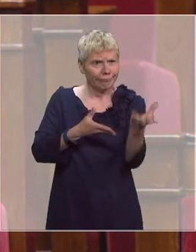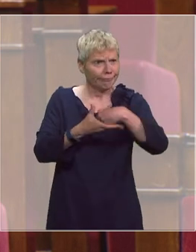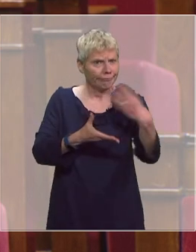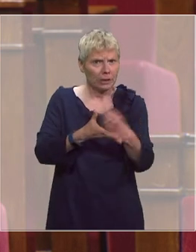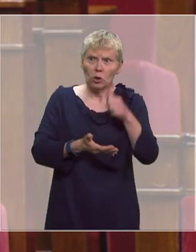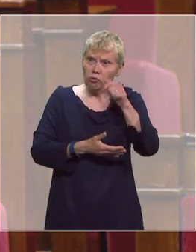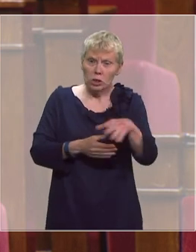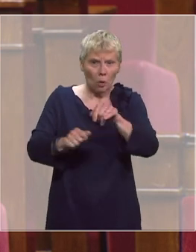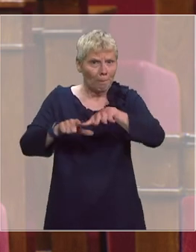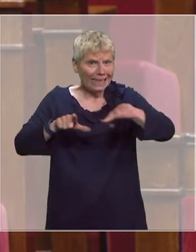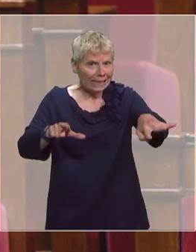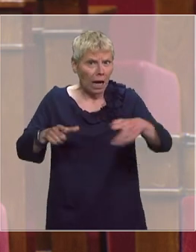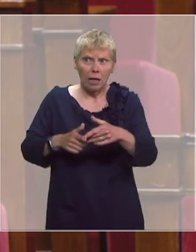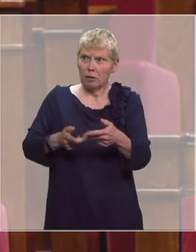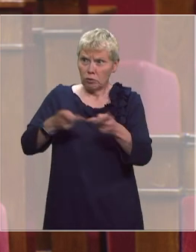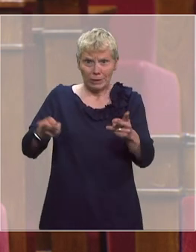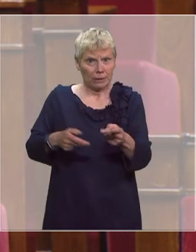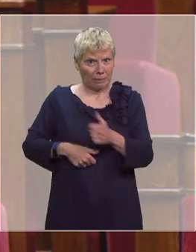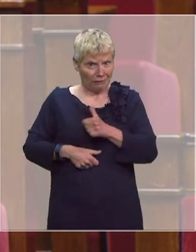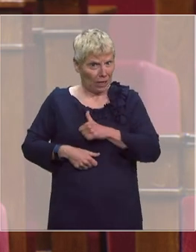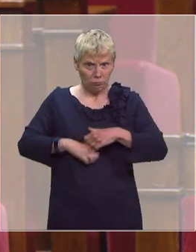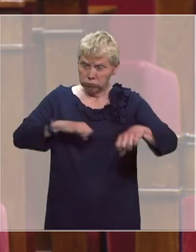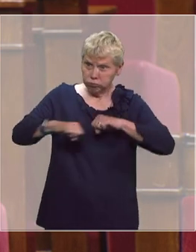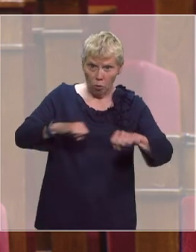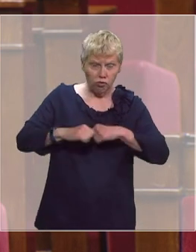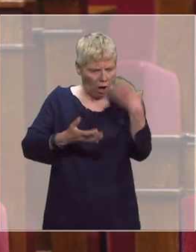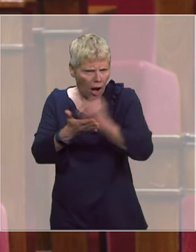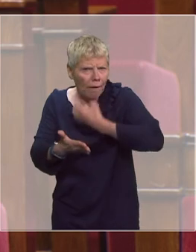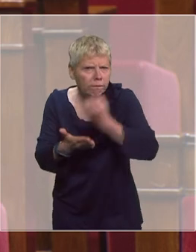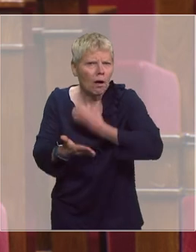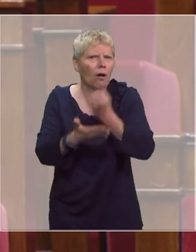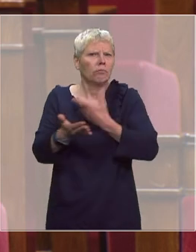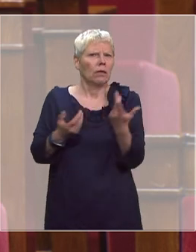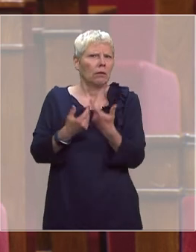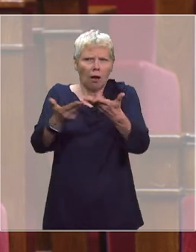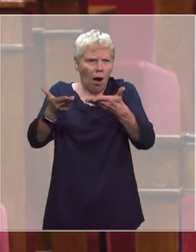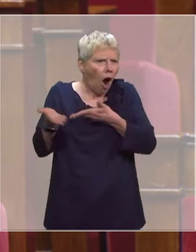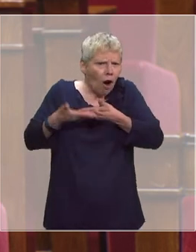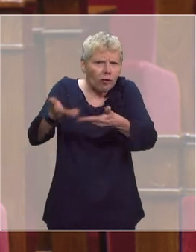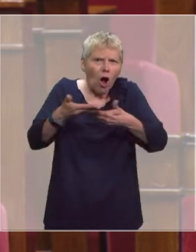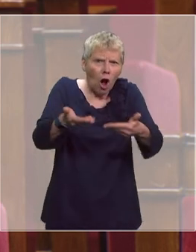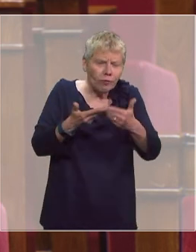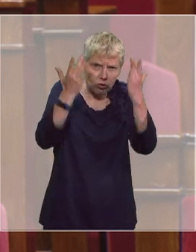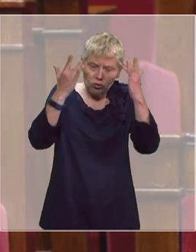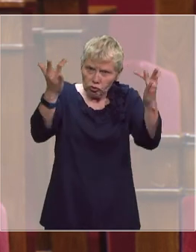Chaque jour, les médias, publics et privés, se mobilisent et ils nous permettent de nous tenir informés. Ils offrent à nos familles un accès renouvelé à la culture, tout autant